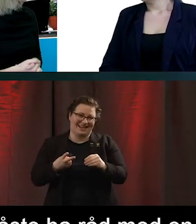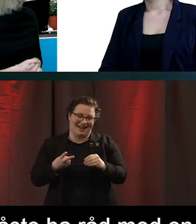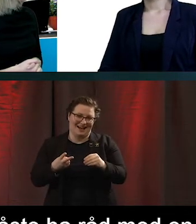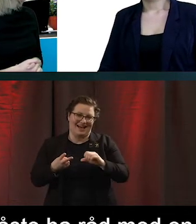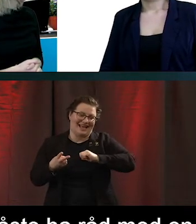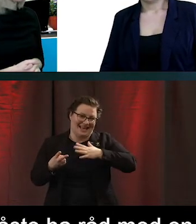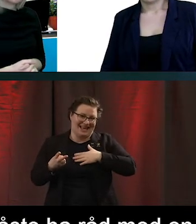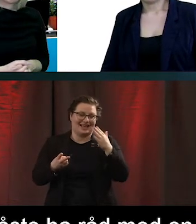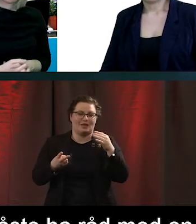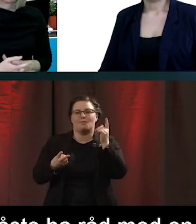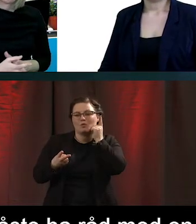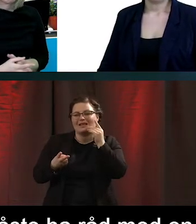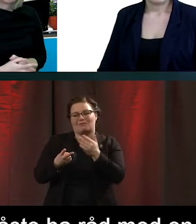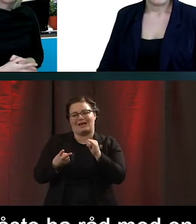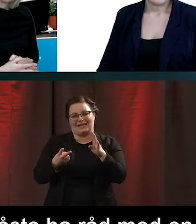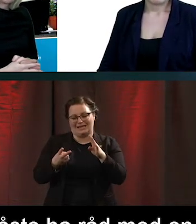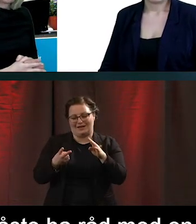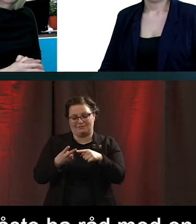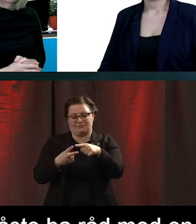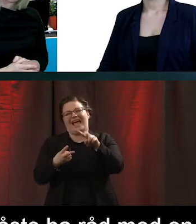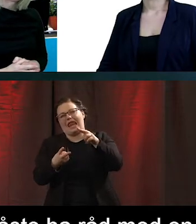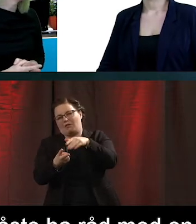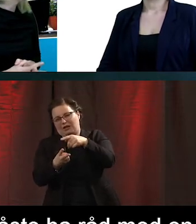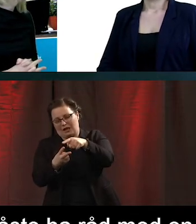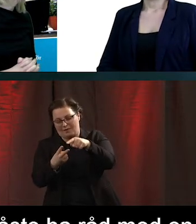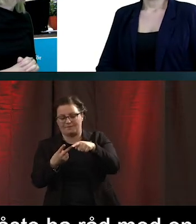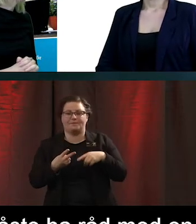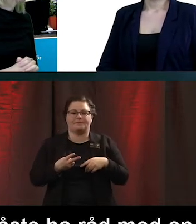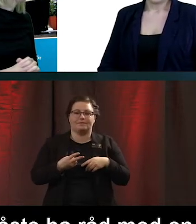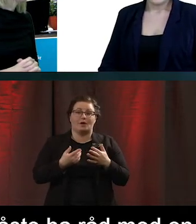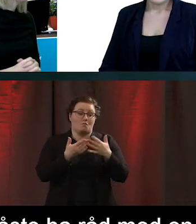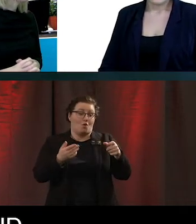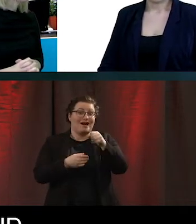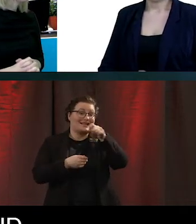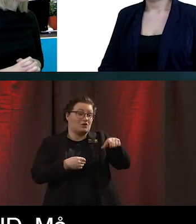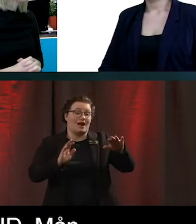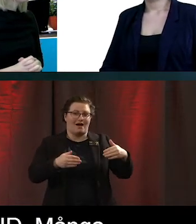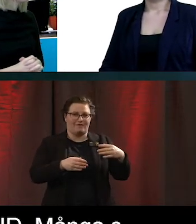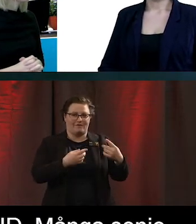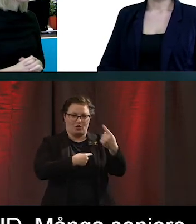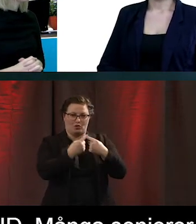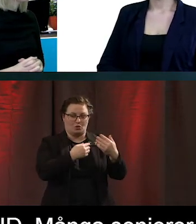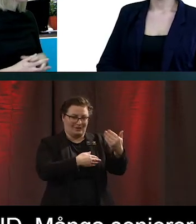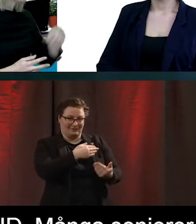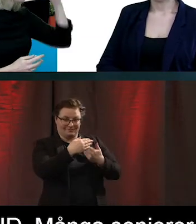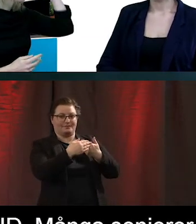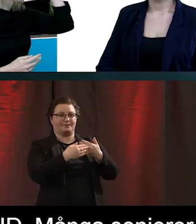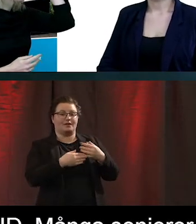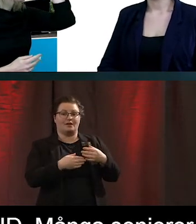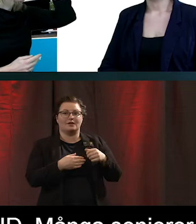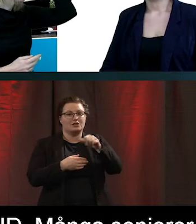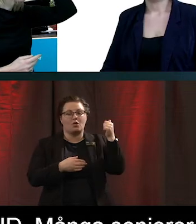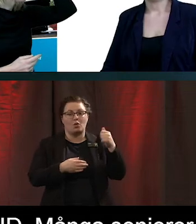våra seniorhälsokonsulenter som gör förebyggande hembesök. Det ganska svårt. Vi kan ju inte gå in på en persons